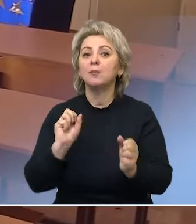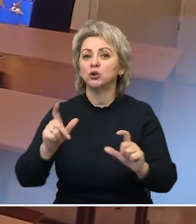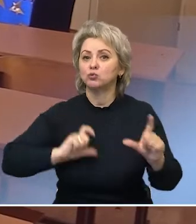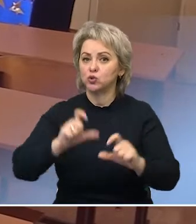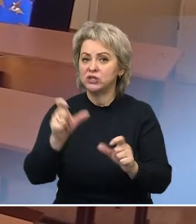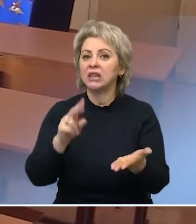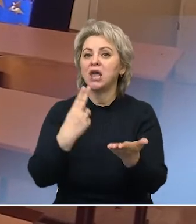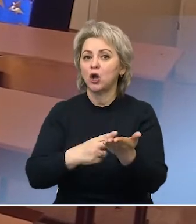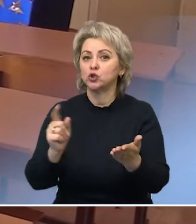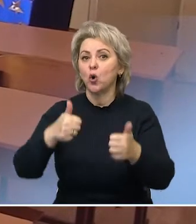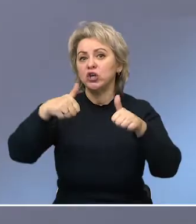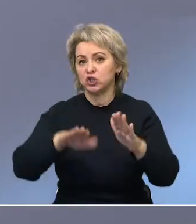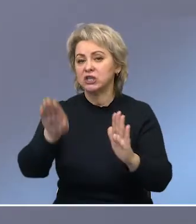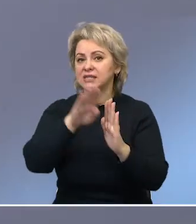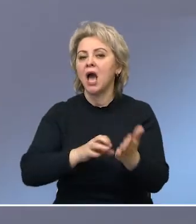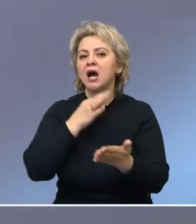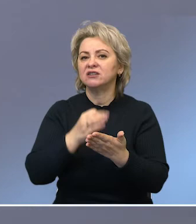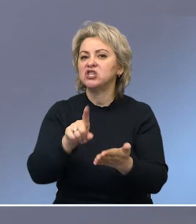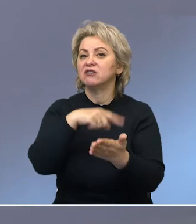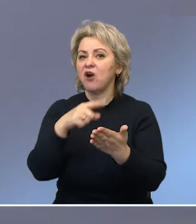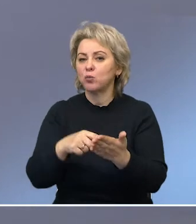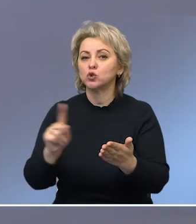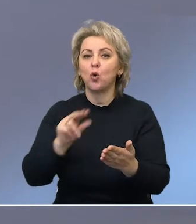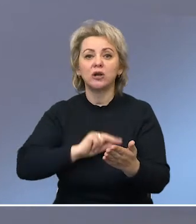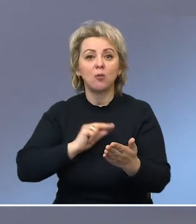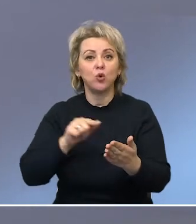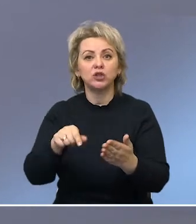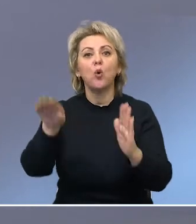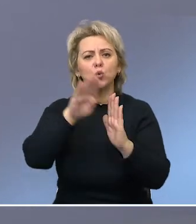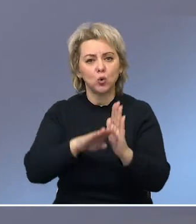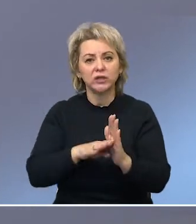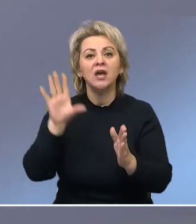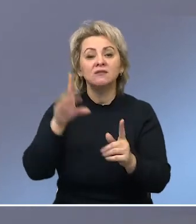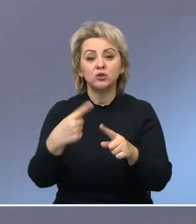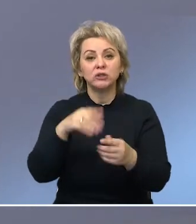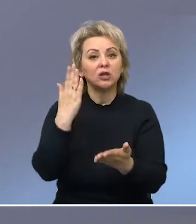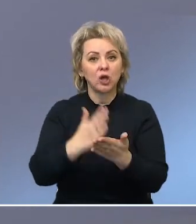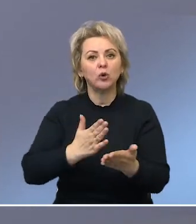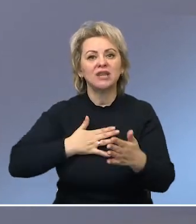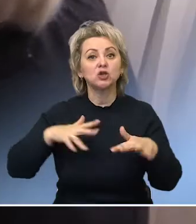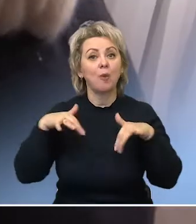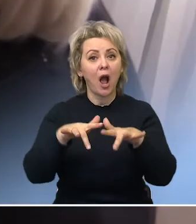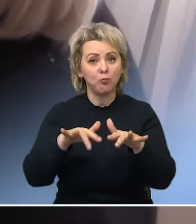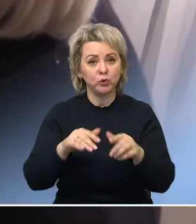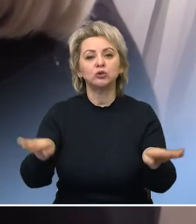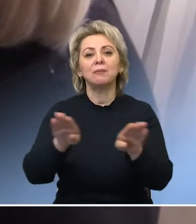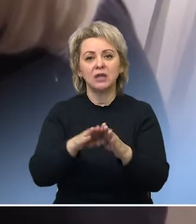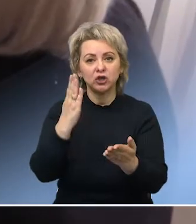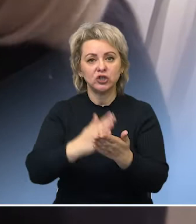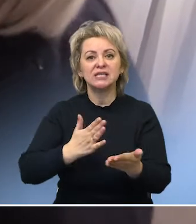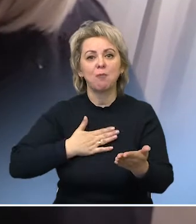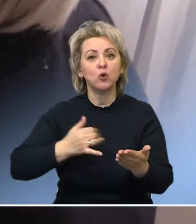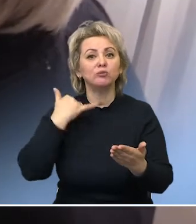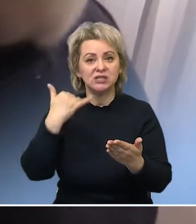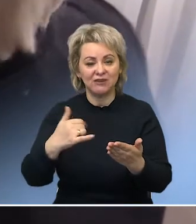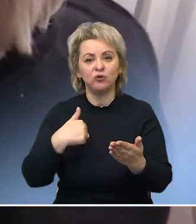задачу, ответил на вопросы, что работал в конце концов на уроке? Все это находится в моем компьютере, также это находится в моем телефоне. Даже, в принципе, если